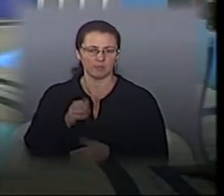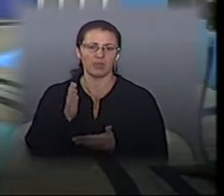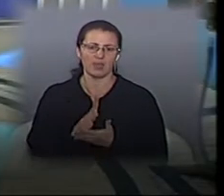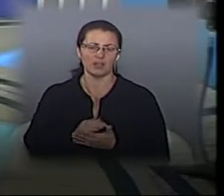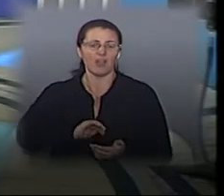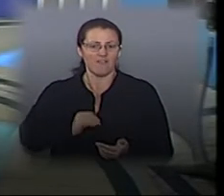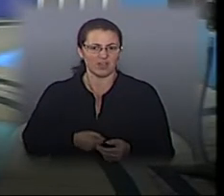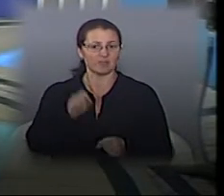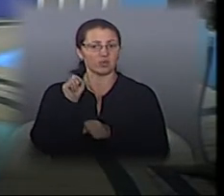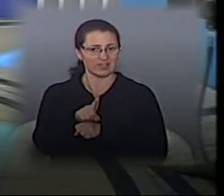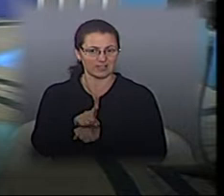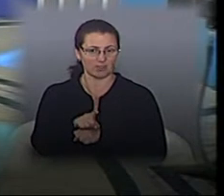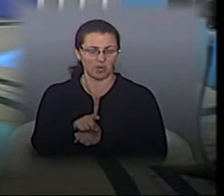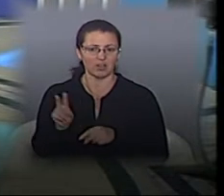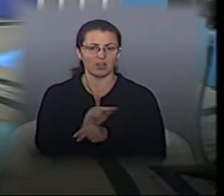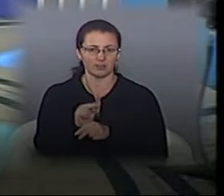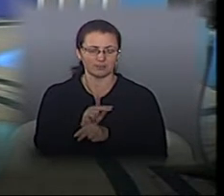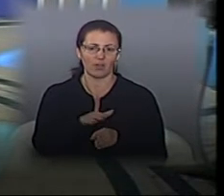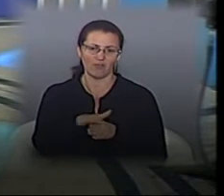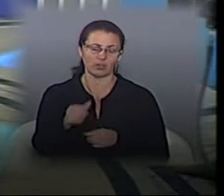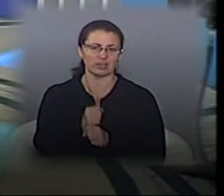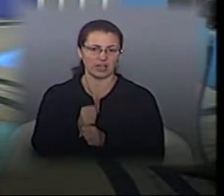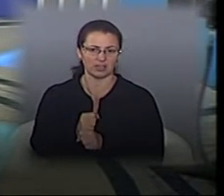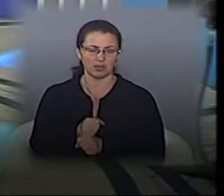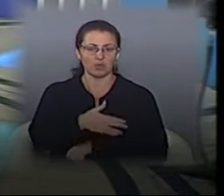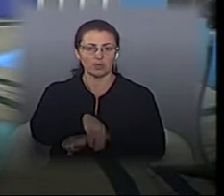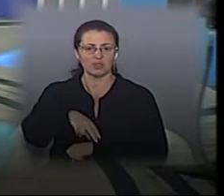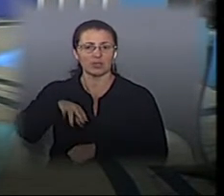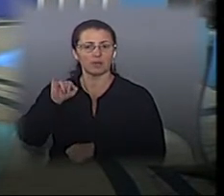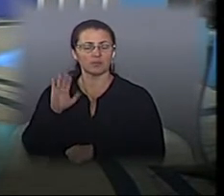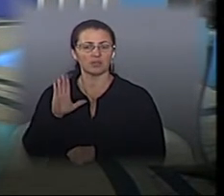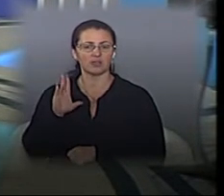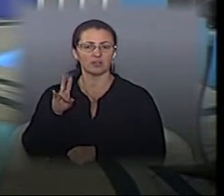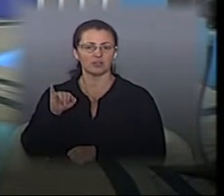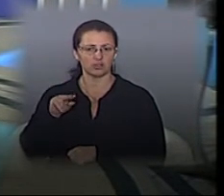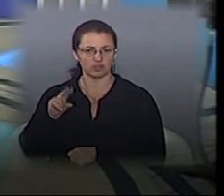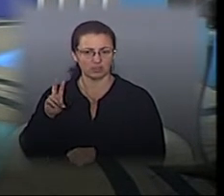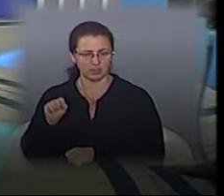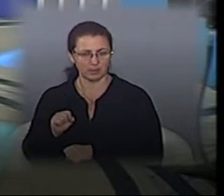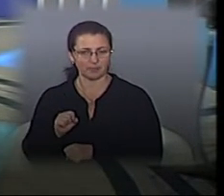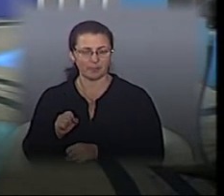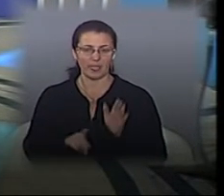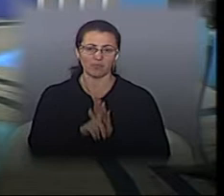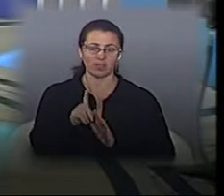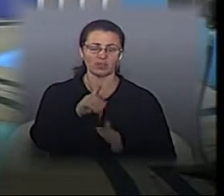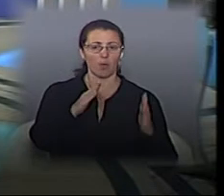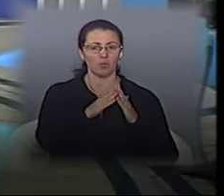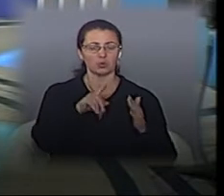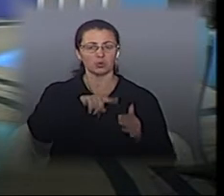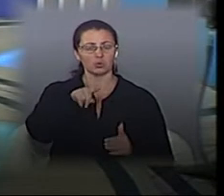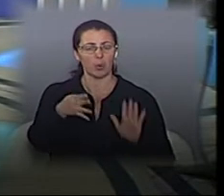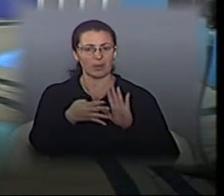по вулиці Данила Апостола. Це від вулиці Північної до будинку номер 9, здається, і від будинку номер 9 до